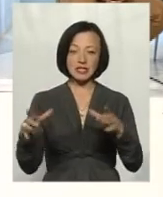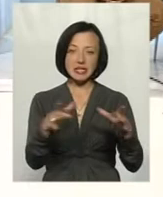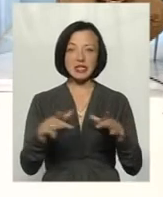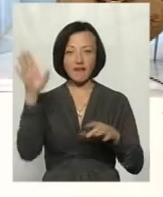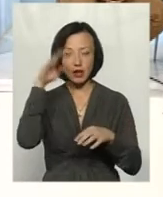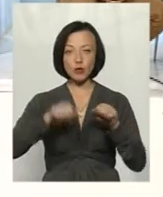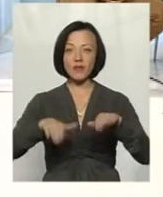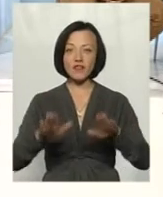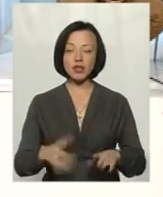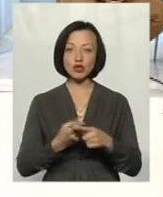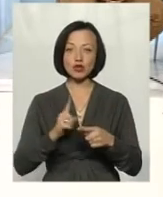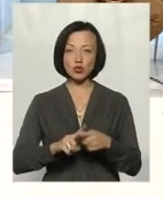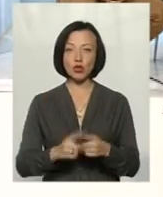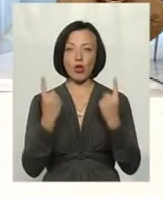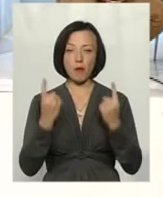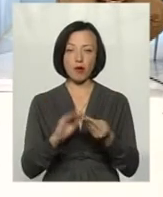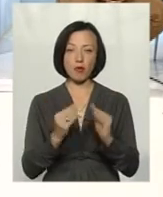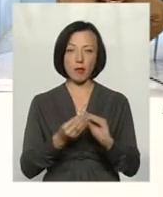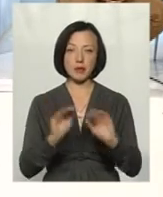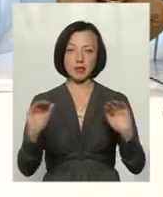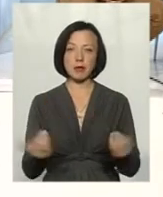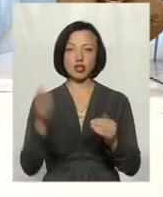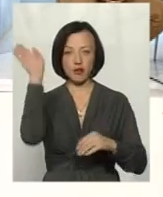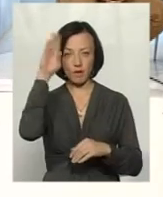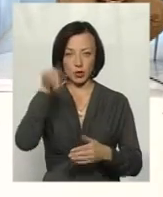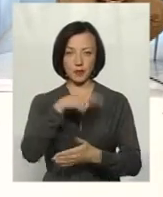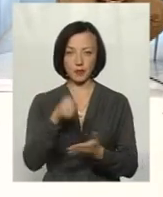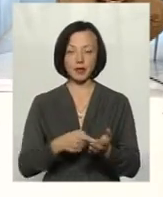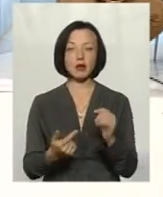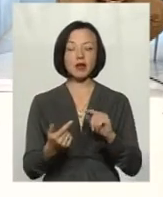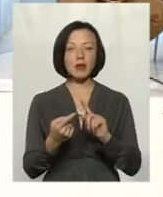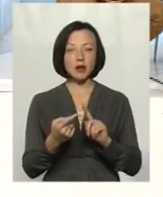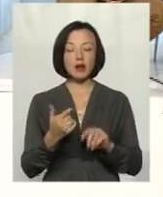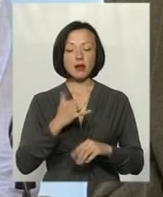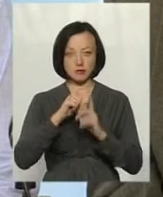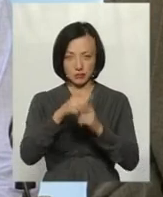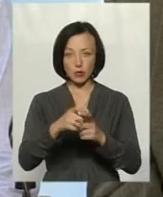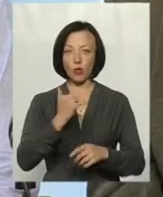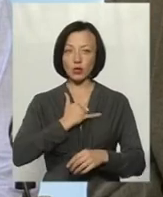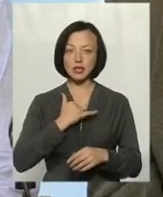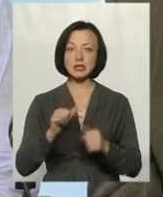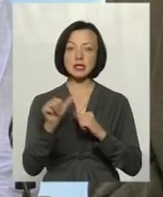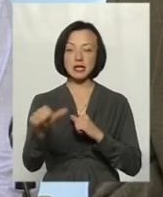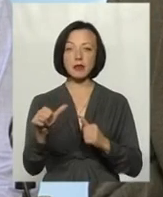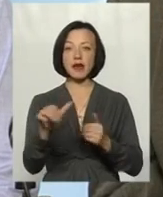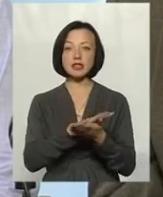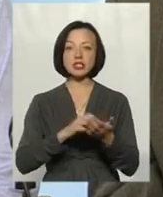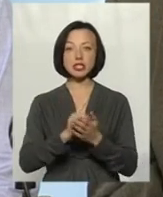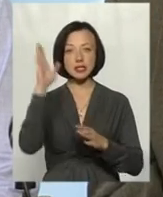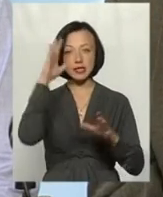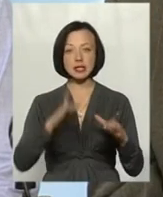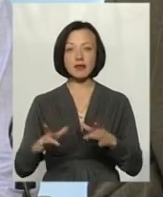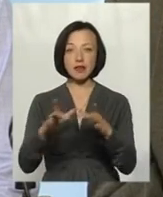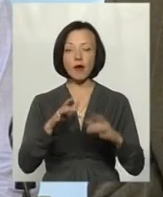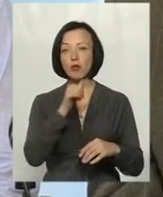аби вирішити оту глобальну проблему зменшення води? У нас, крім знищення ставків, в минулому